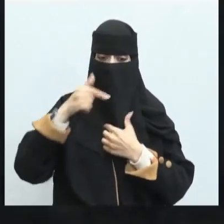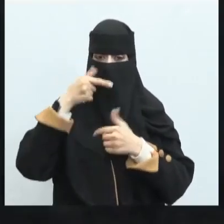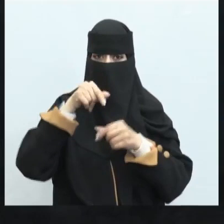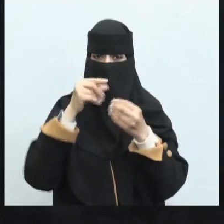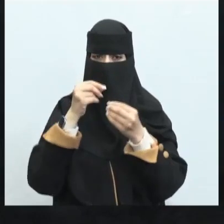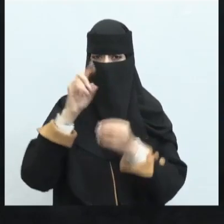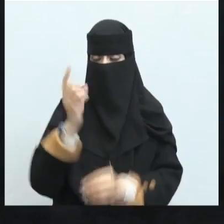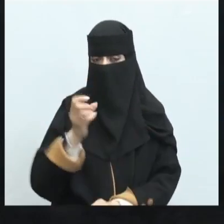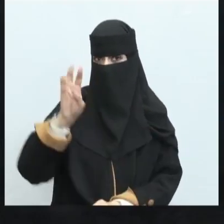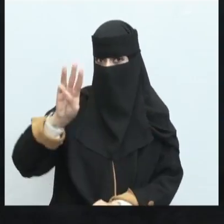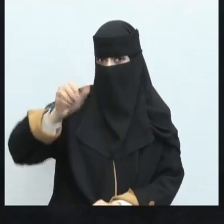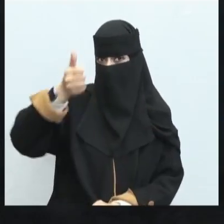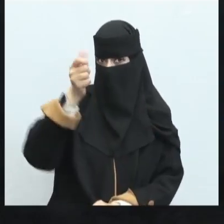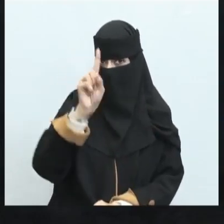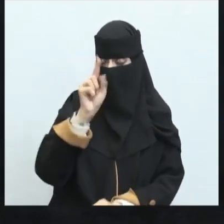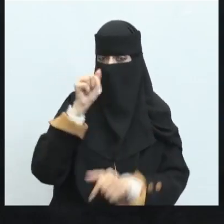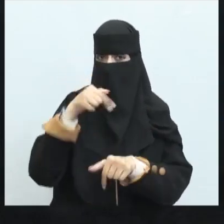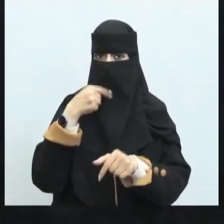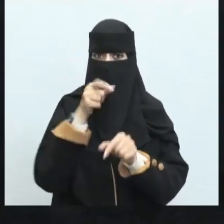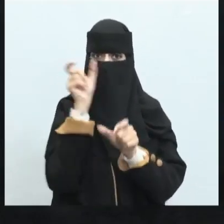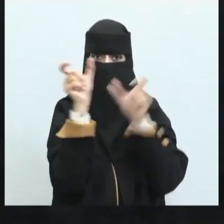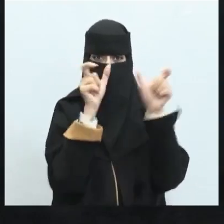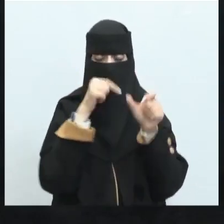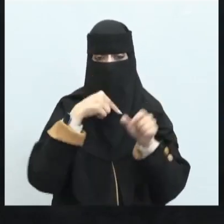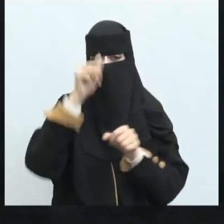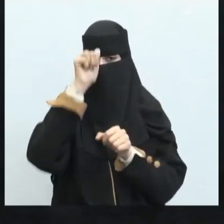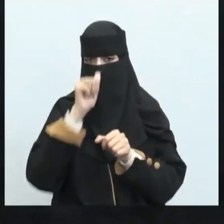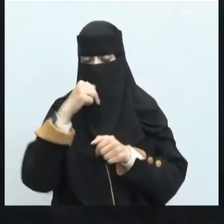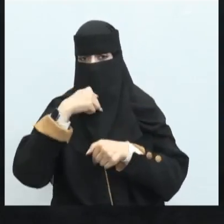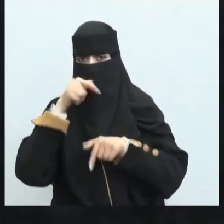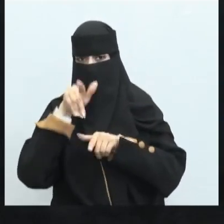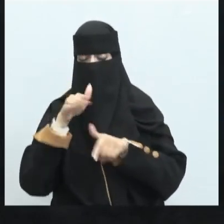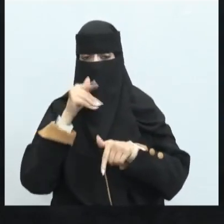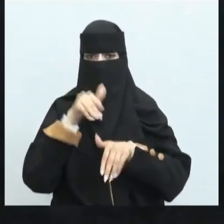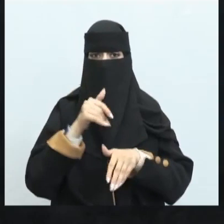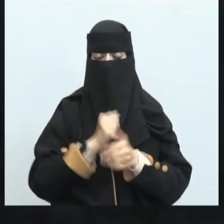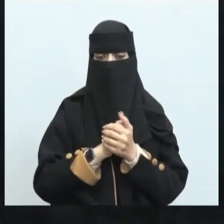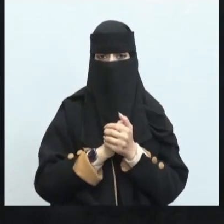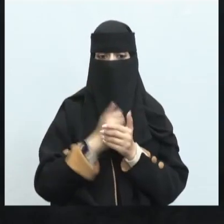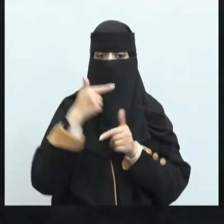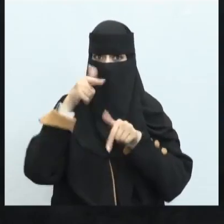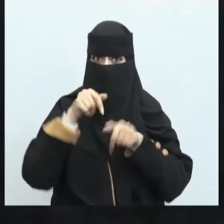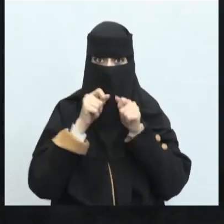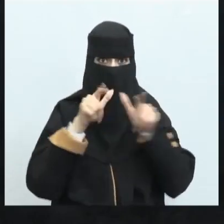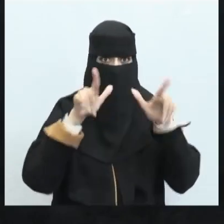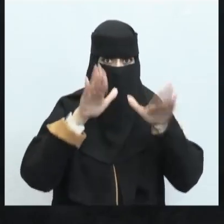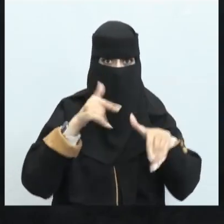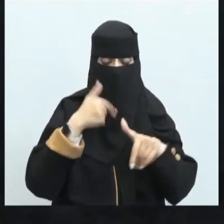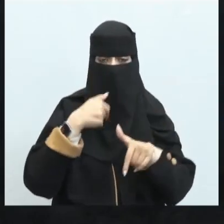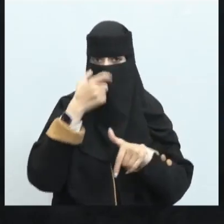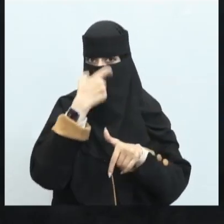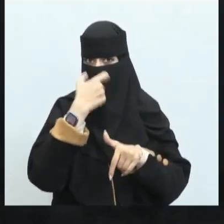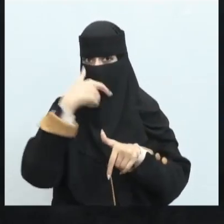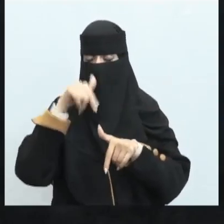تعذب الشعراء التي رثت أخاها في العصر الجاهلي وعرفت أيضا أنها هي أشهر من بكت أو